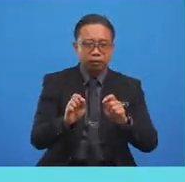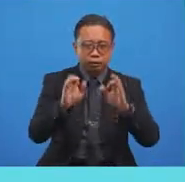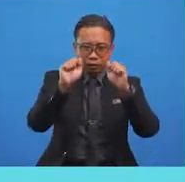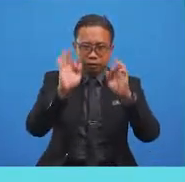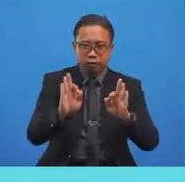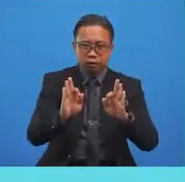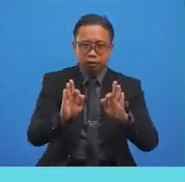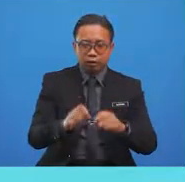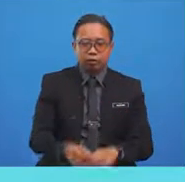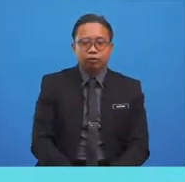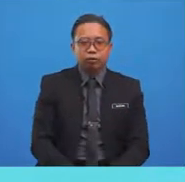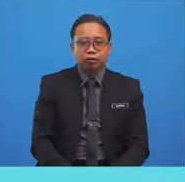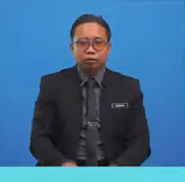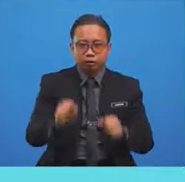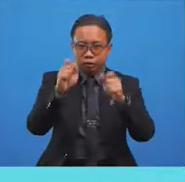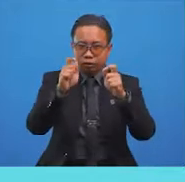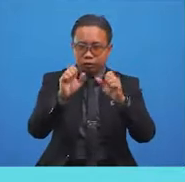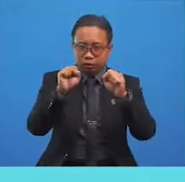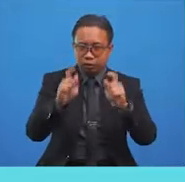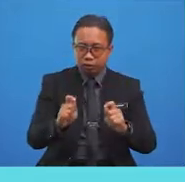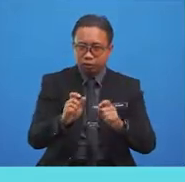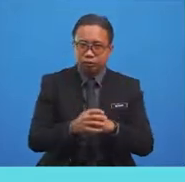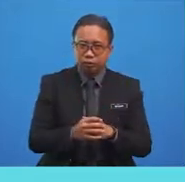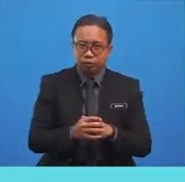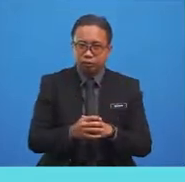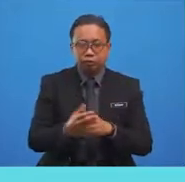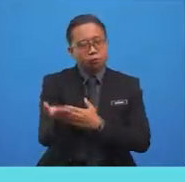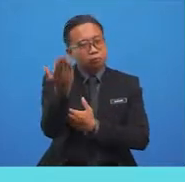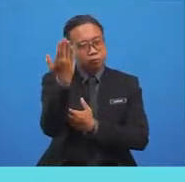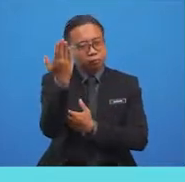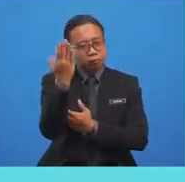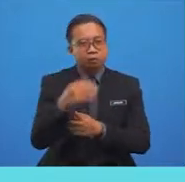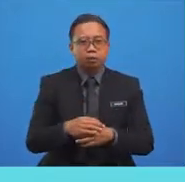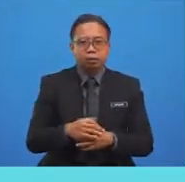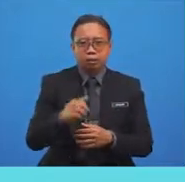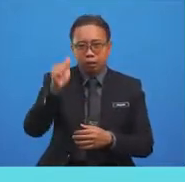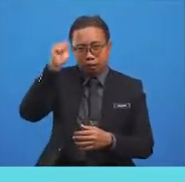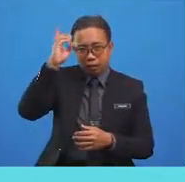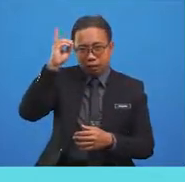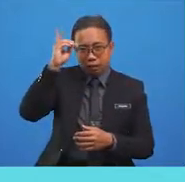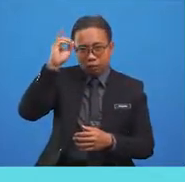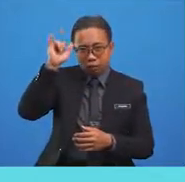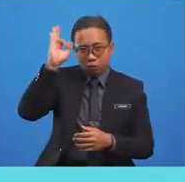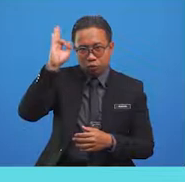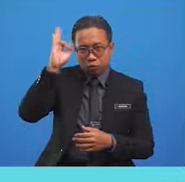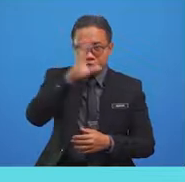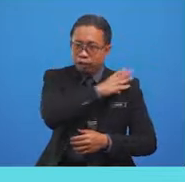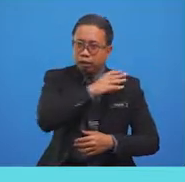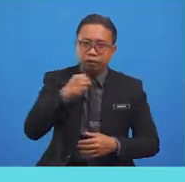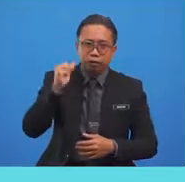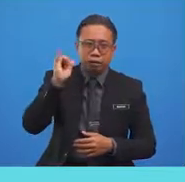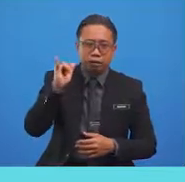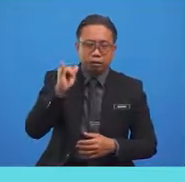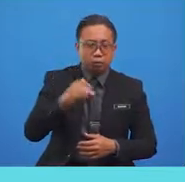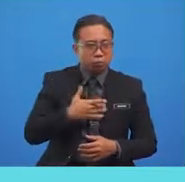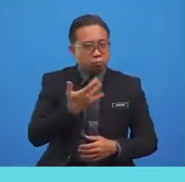day. It is a beautiful Saturday morning. Adam, Yusuf and Aliyah are